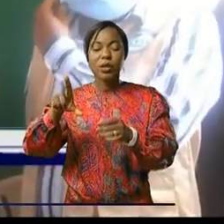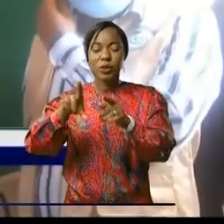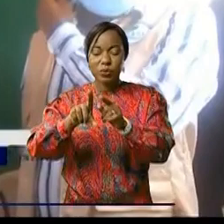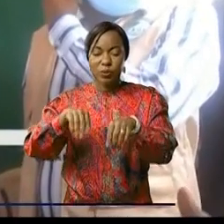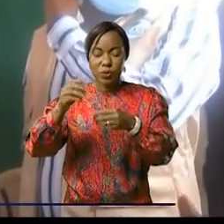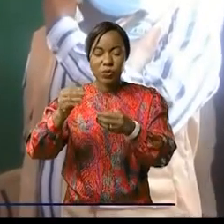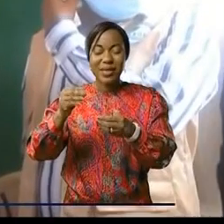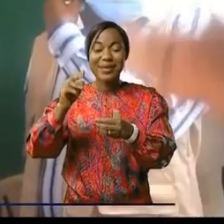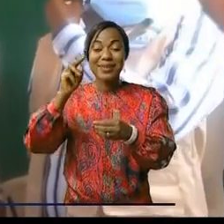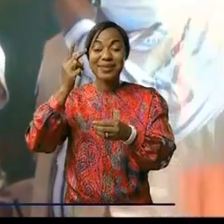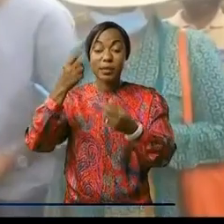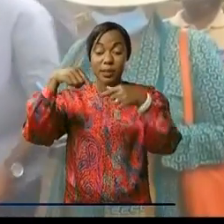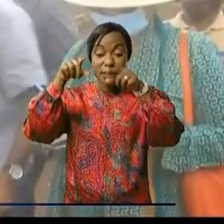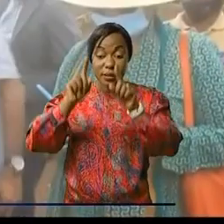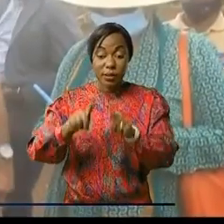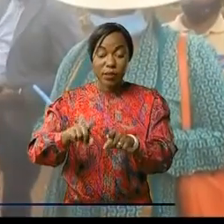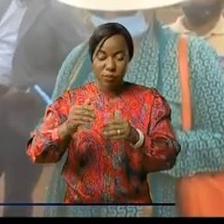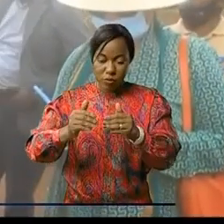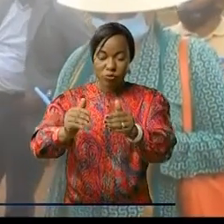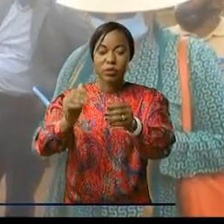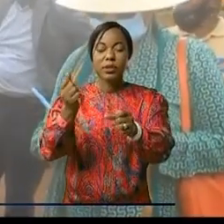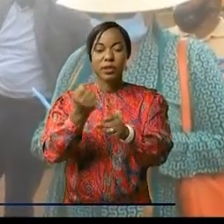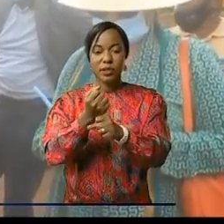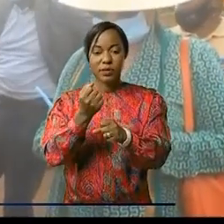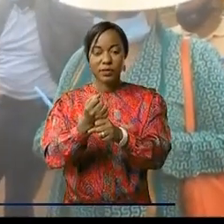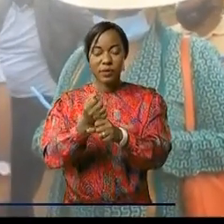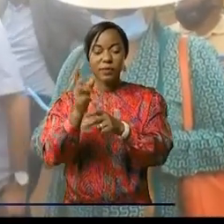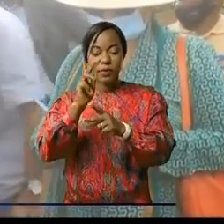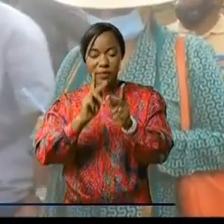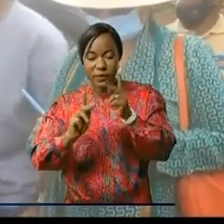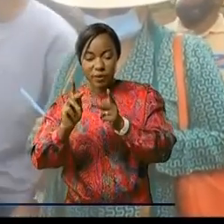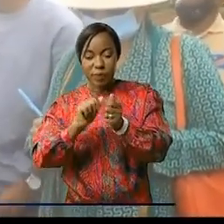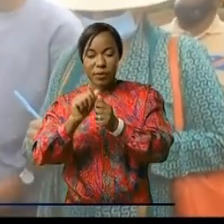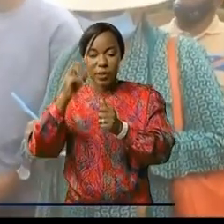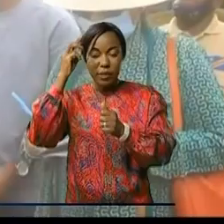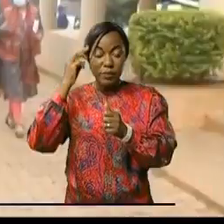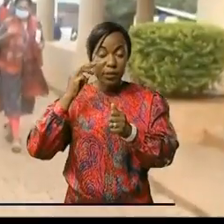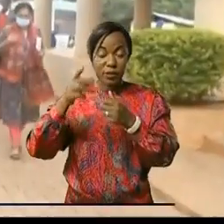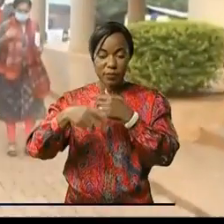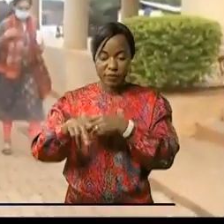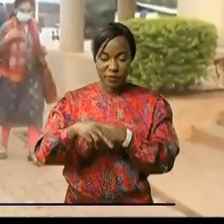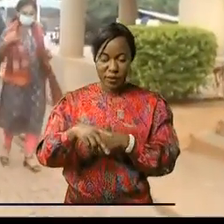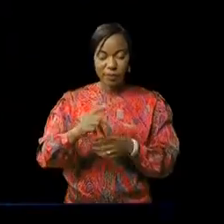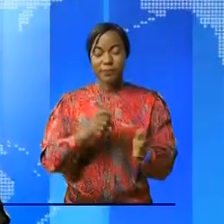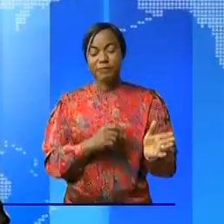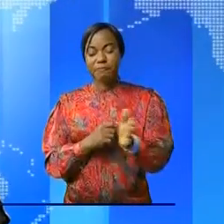gouverneurat et dans les sites visités par le ministre provincial de l'Agriculture, Robert Chibidoki.